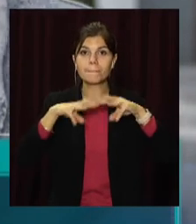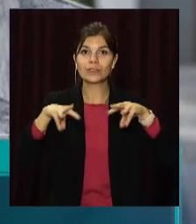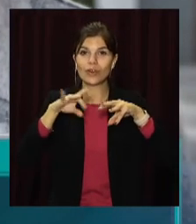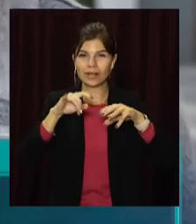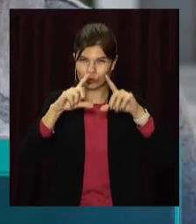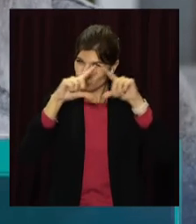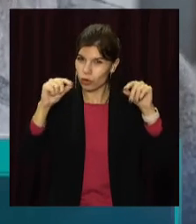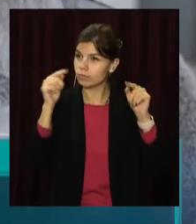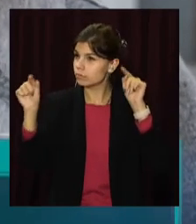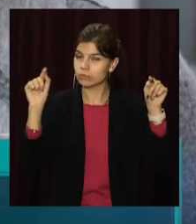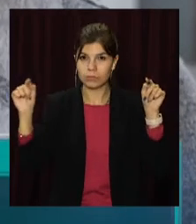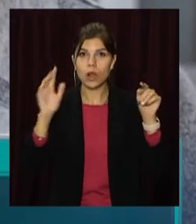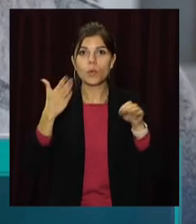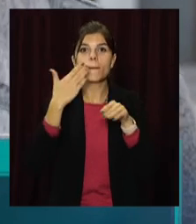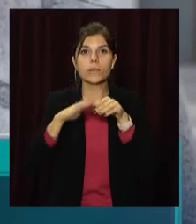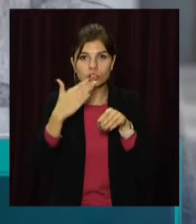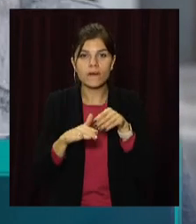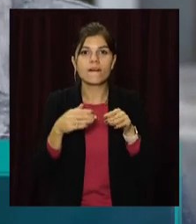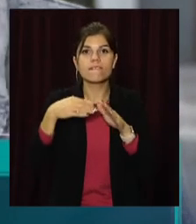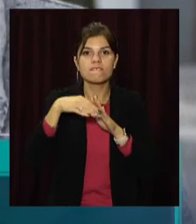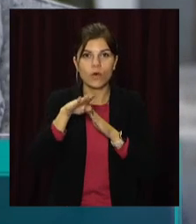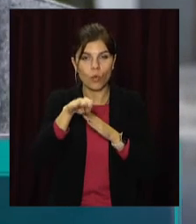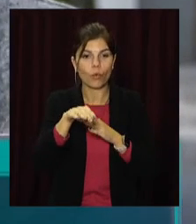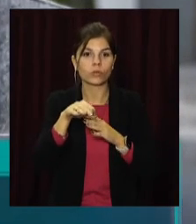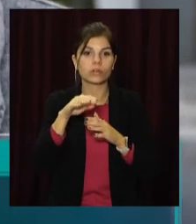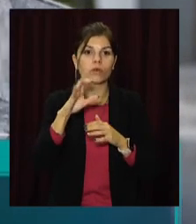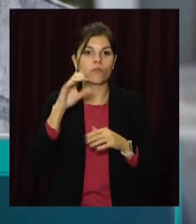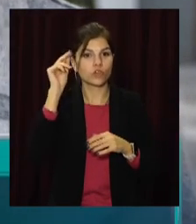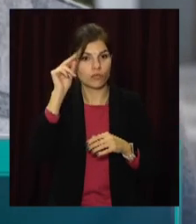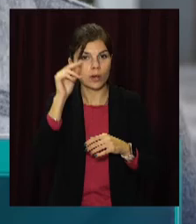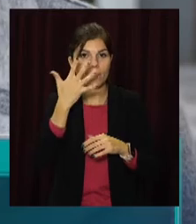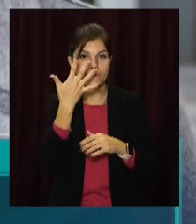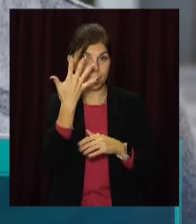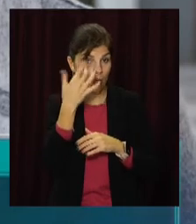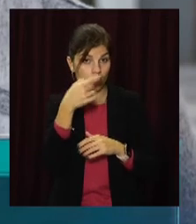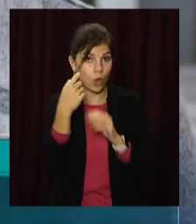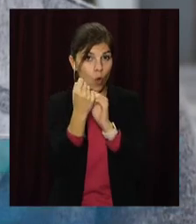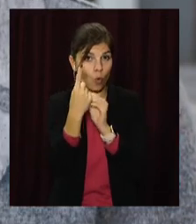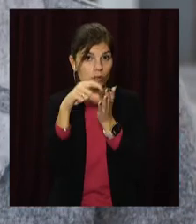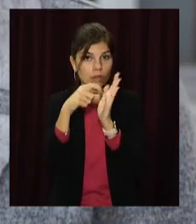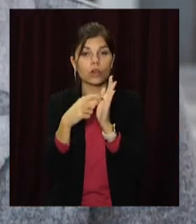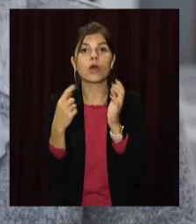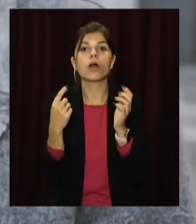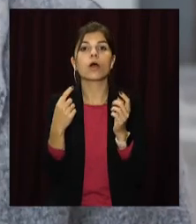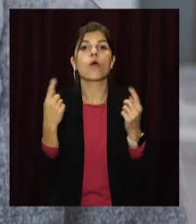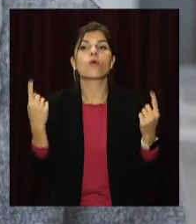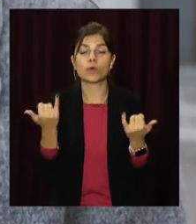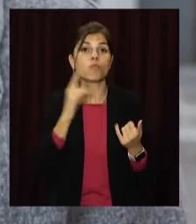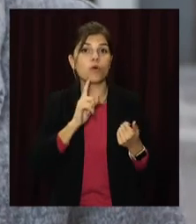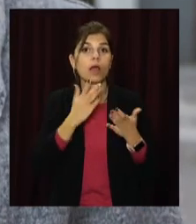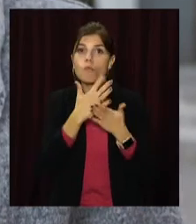будуть поступово виходити саме у навчання 5-11 класів в звичайному режимі,